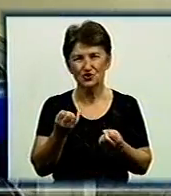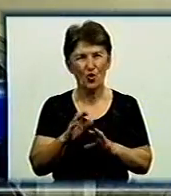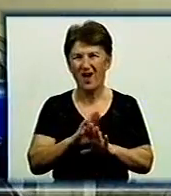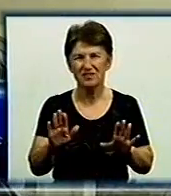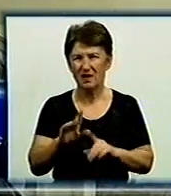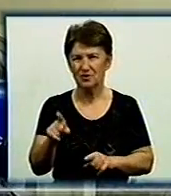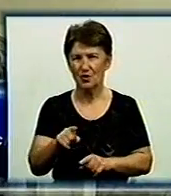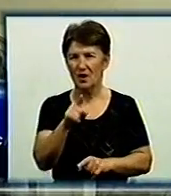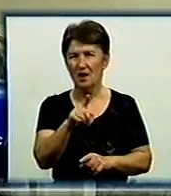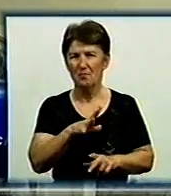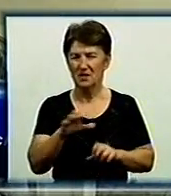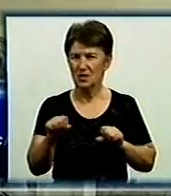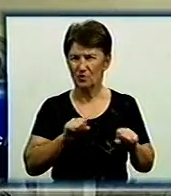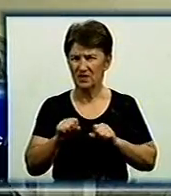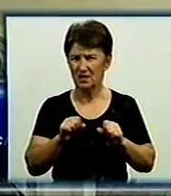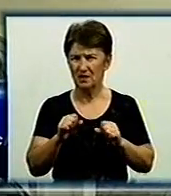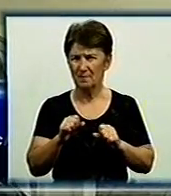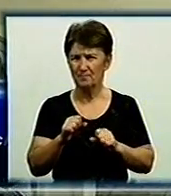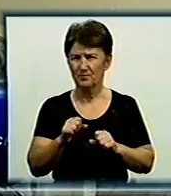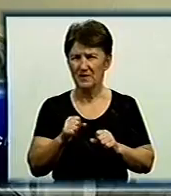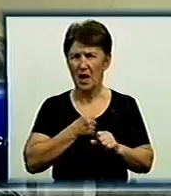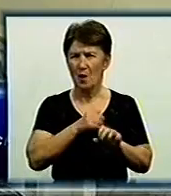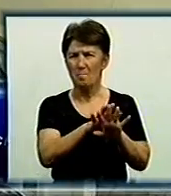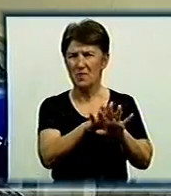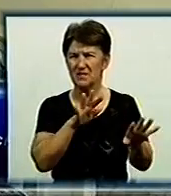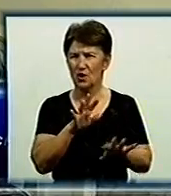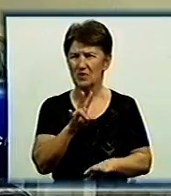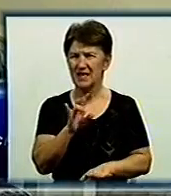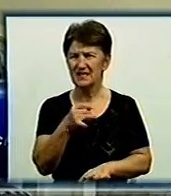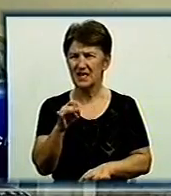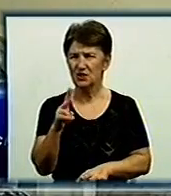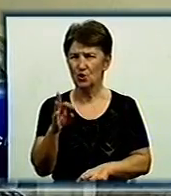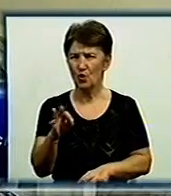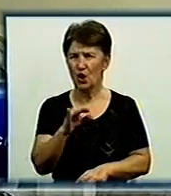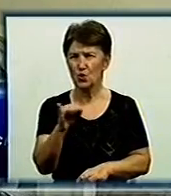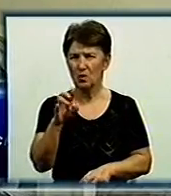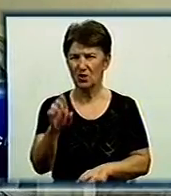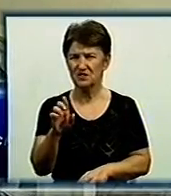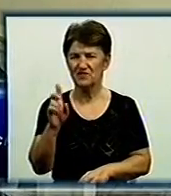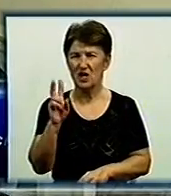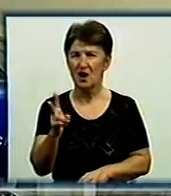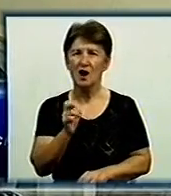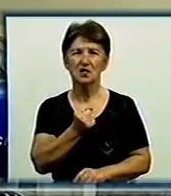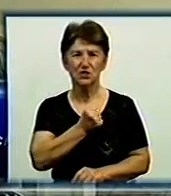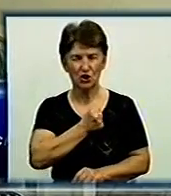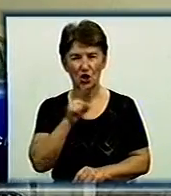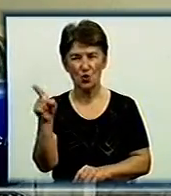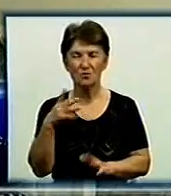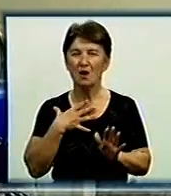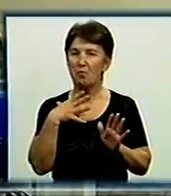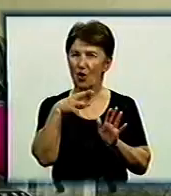командиром батальйона був капітан 1-го ранку Олеференко Юрий Борисович. К сожалению, він погиб.